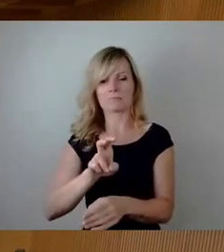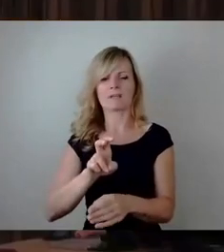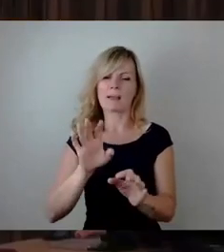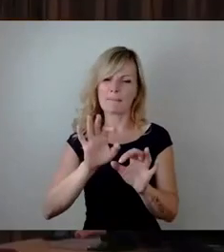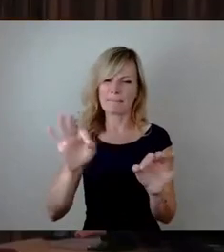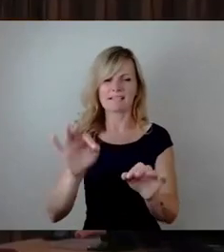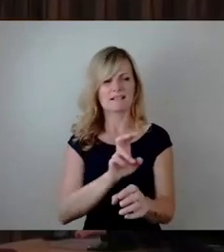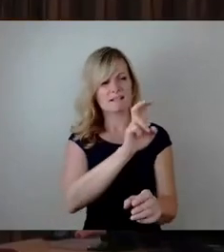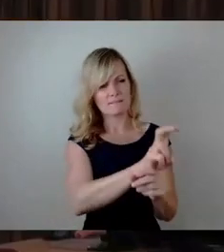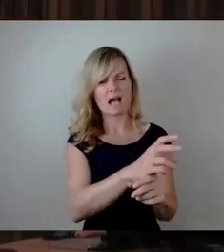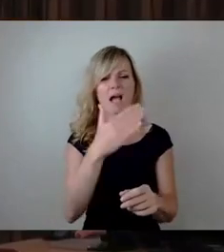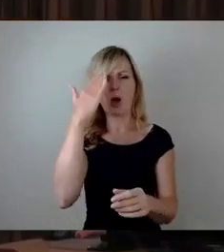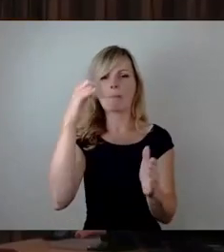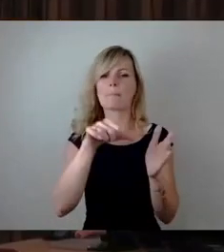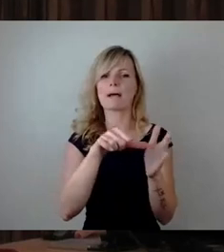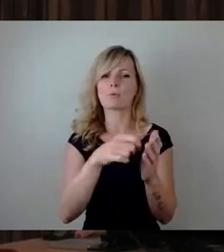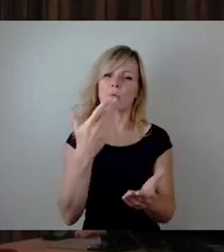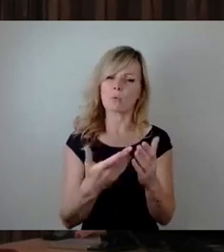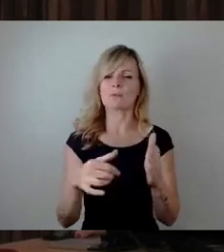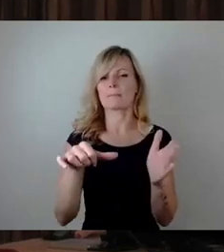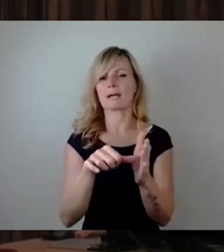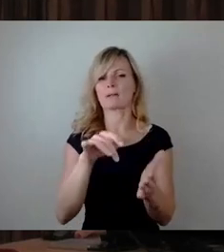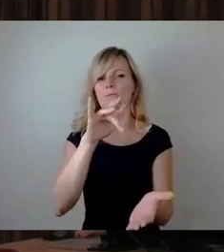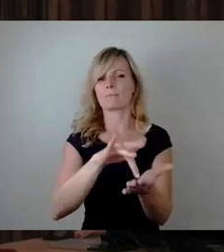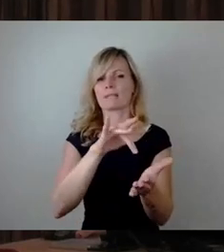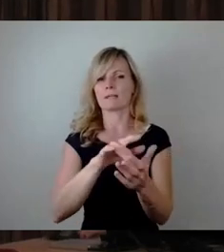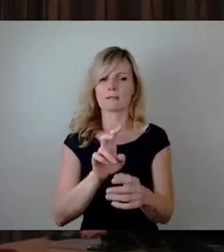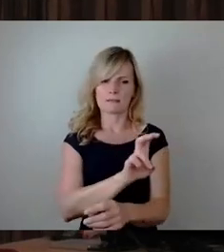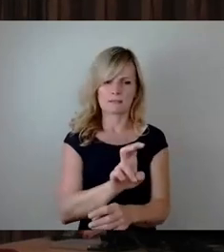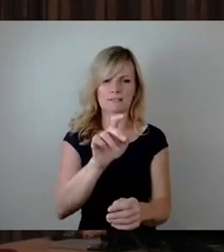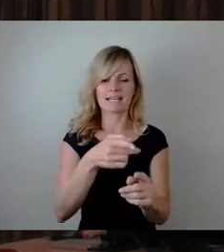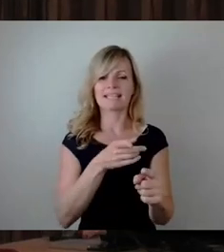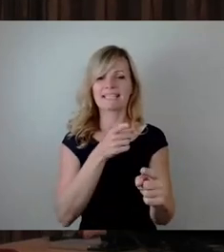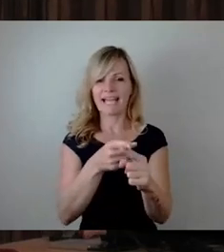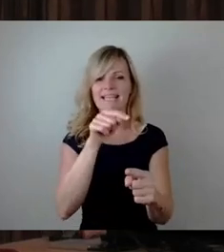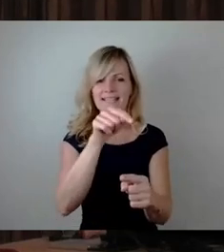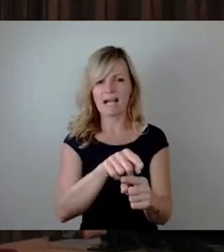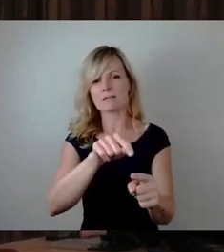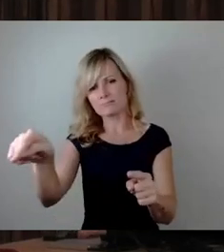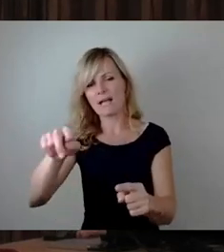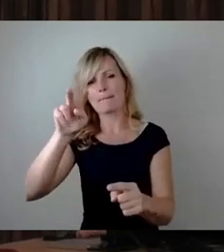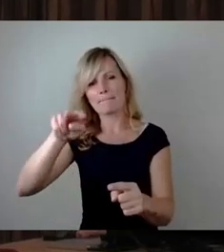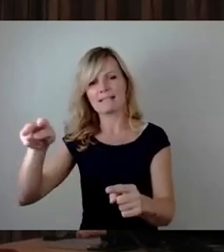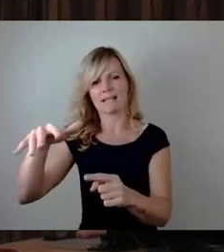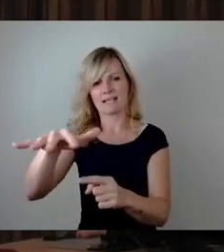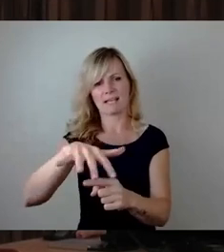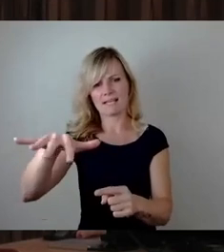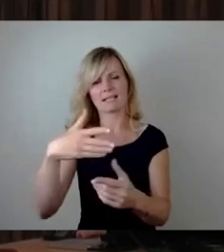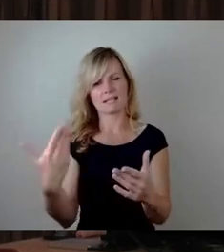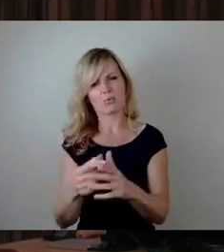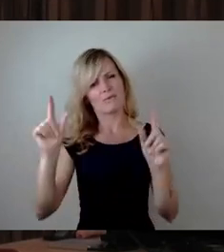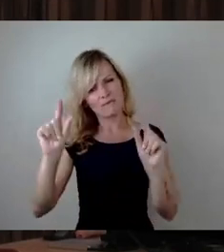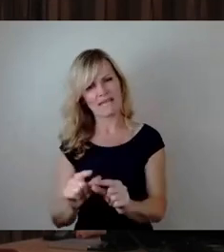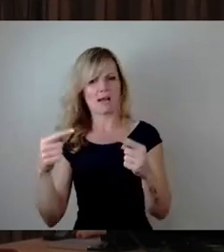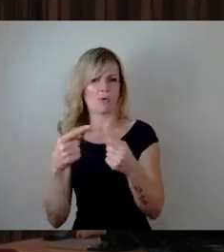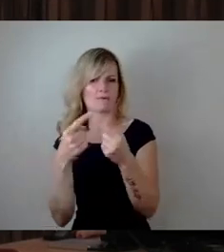Bahnhof Mitte zum Beispiel die Person direkt ins Messegelände fährt, weil es einfach der Konfliktvermeidung letzten Endes dient und damit auch insgesamt das